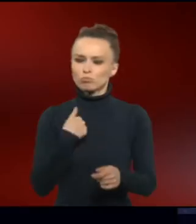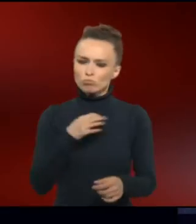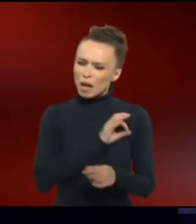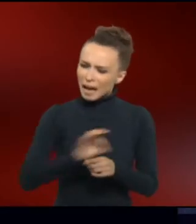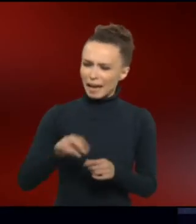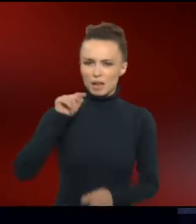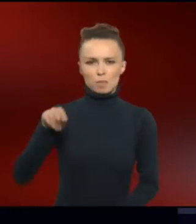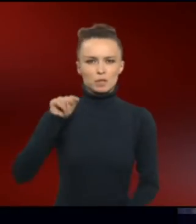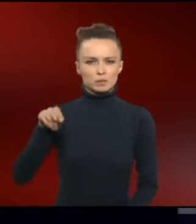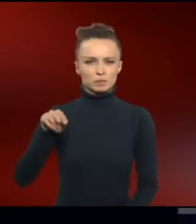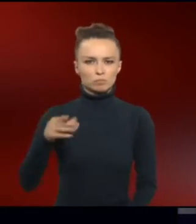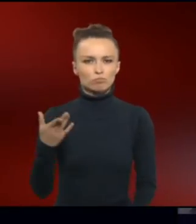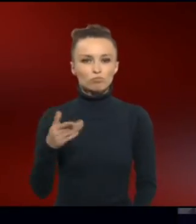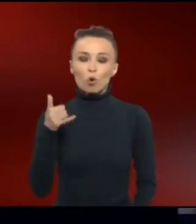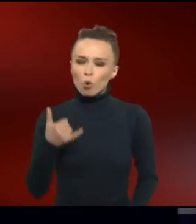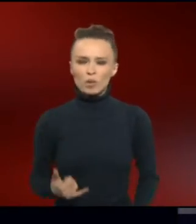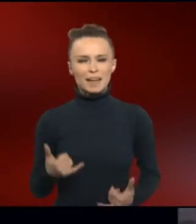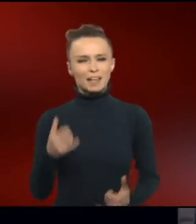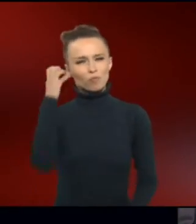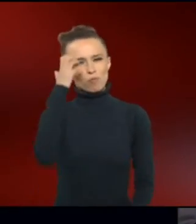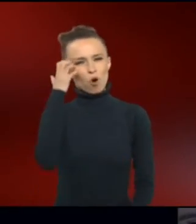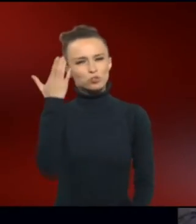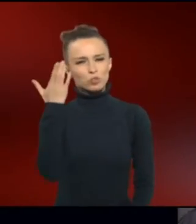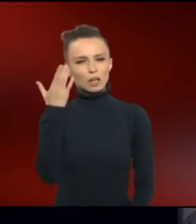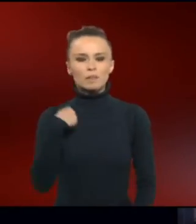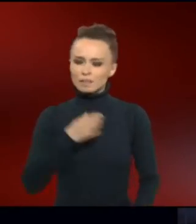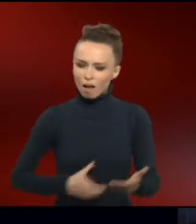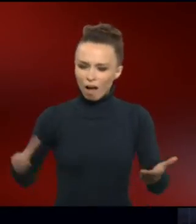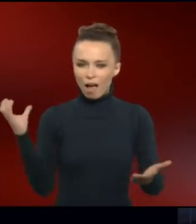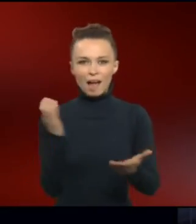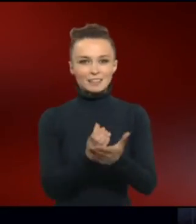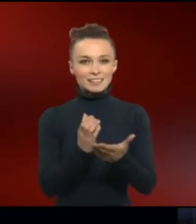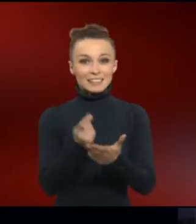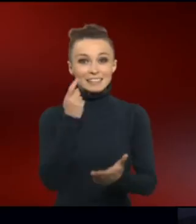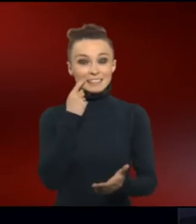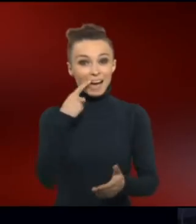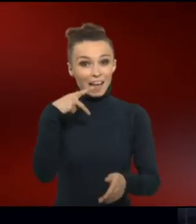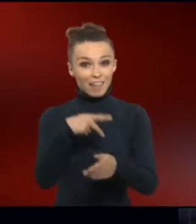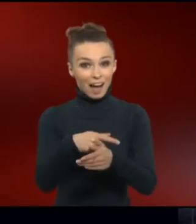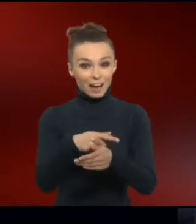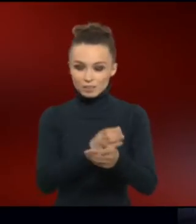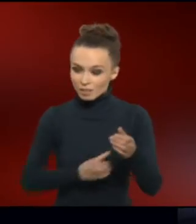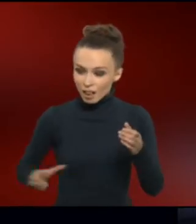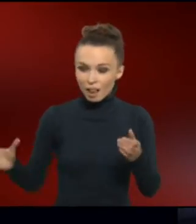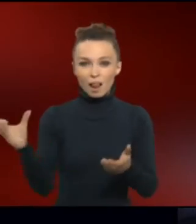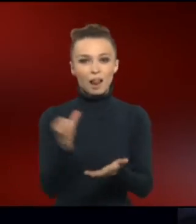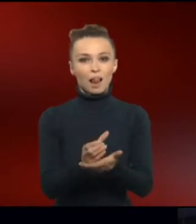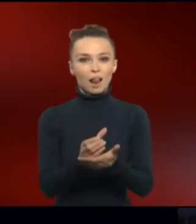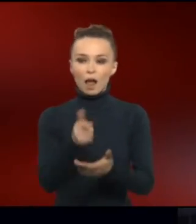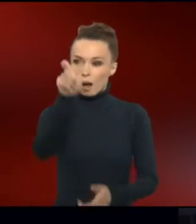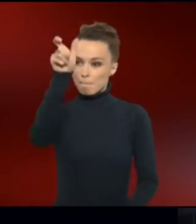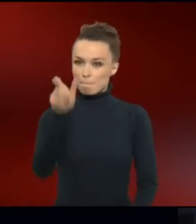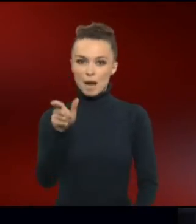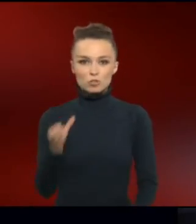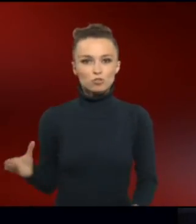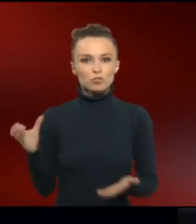oder anderen. Und jetzt machen Sie folgendes. Jetzt ersetzen Sie den Zahnarzt durch einen Menschen